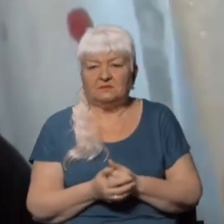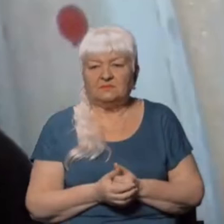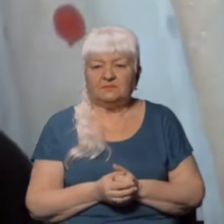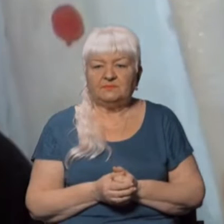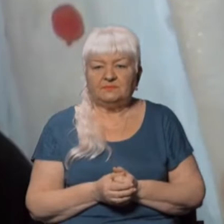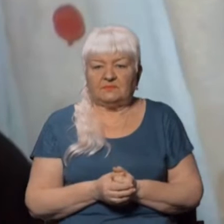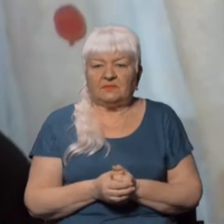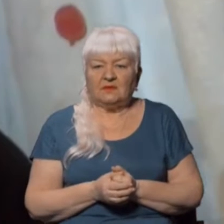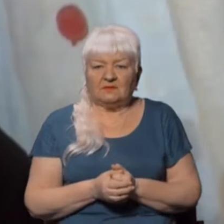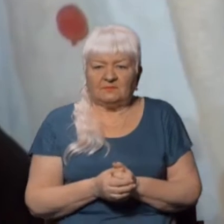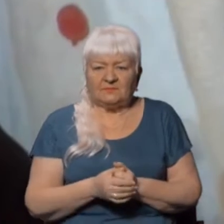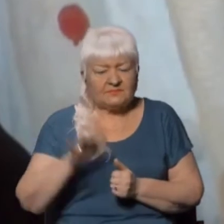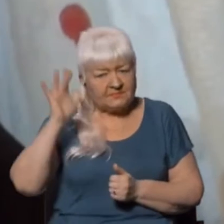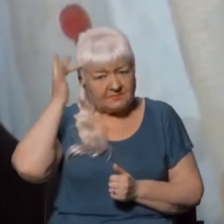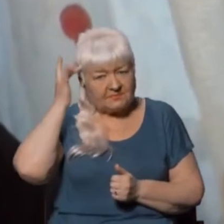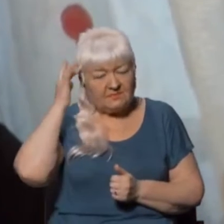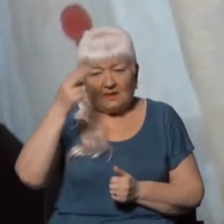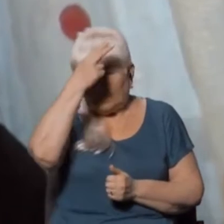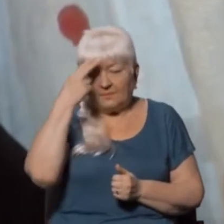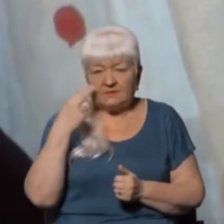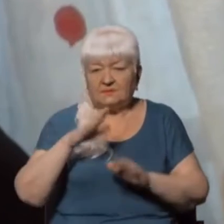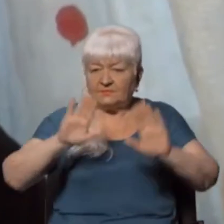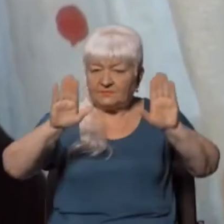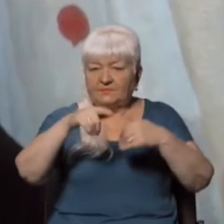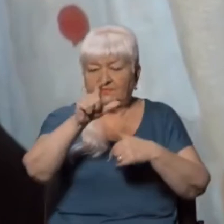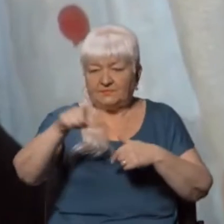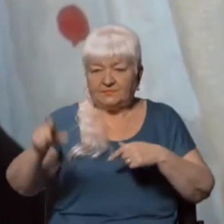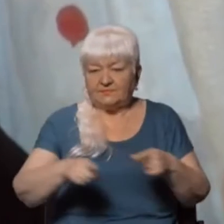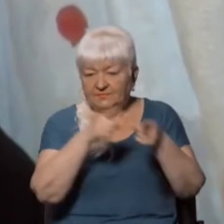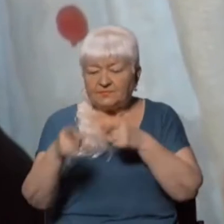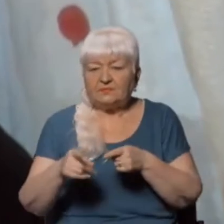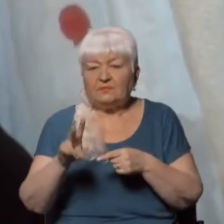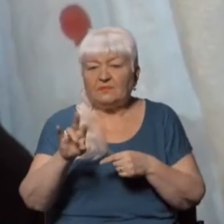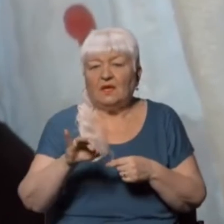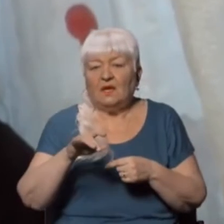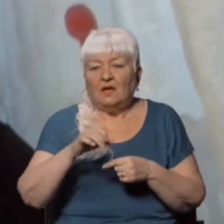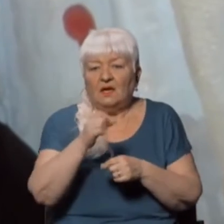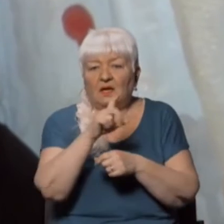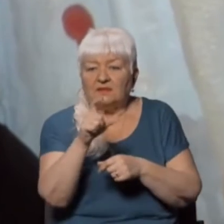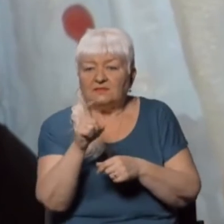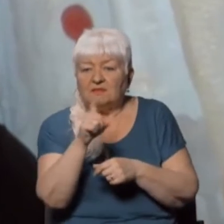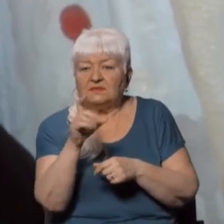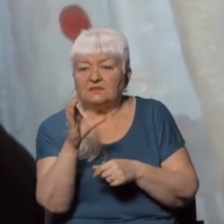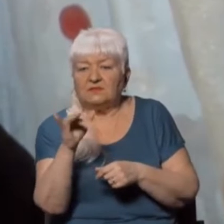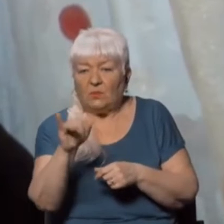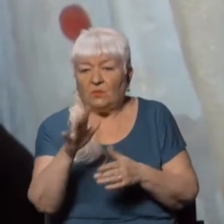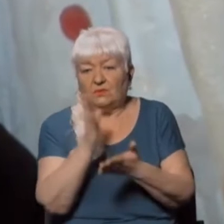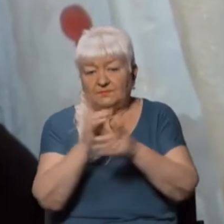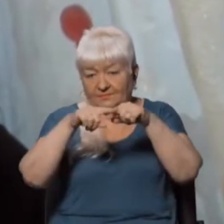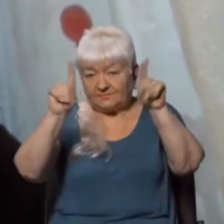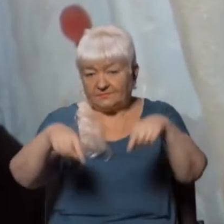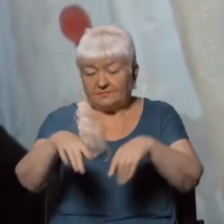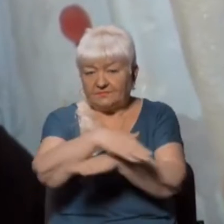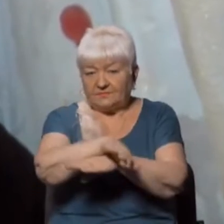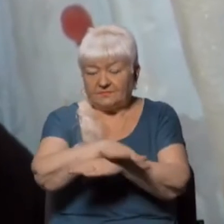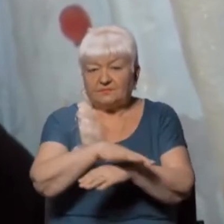Кримські партизани закликають кримчан переходити на бік Збройних Сил України. Листівки з відповідними гаслами з'явились на вулицях